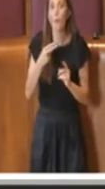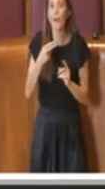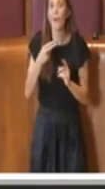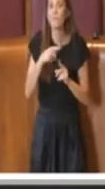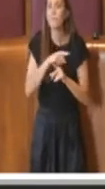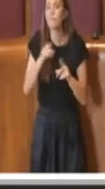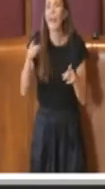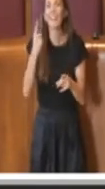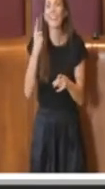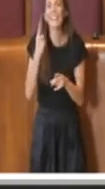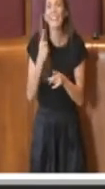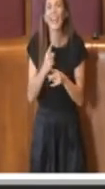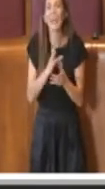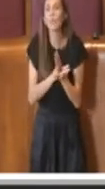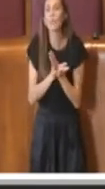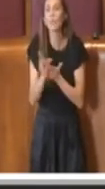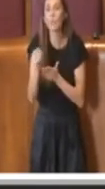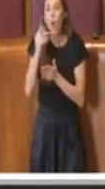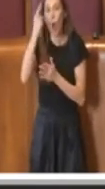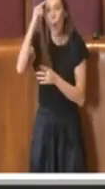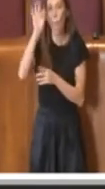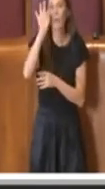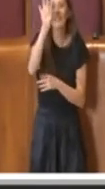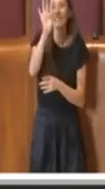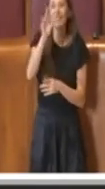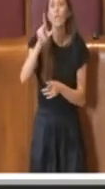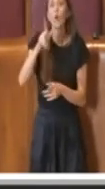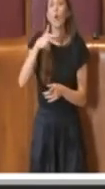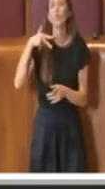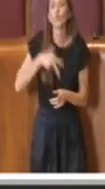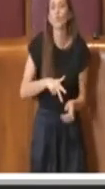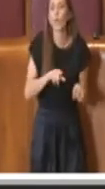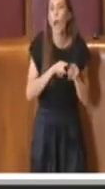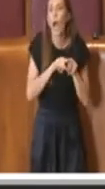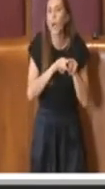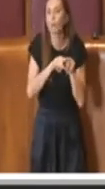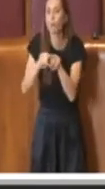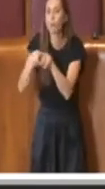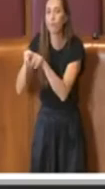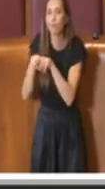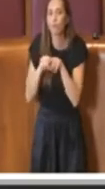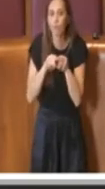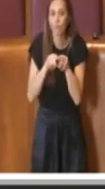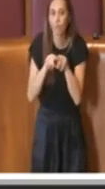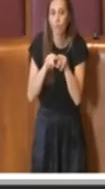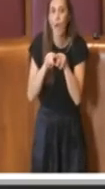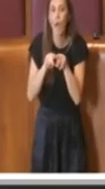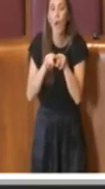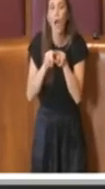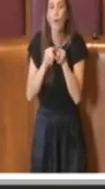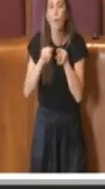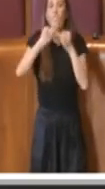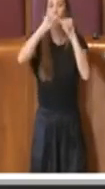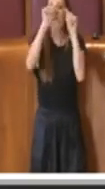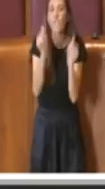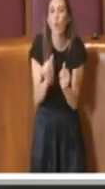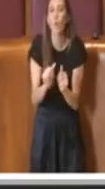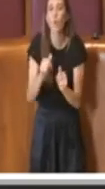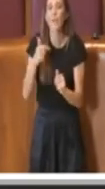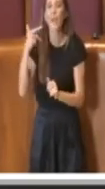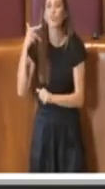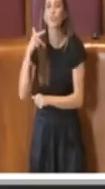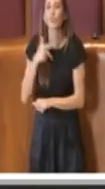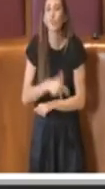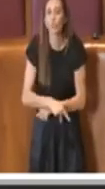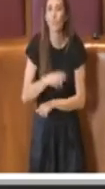sociale dei predetti istituti, istituiti nella forma di società che rispondono ai